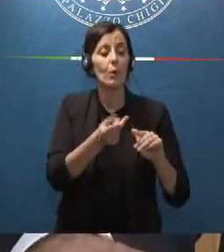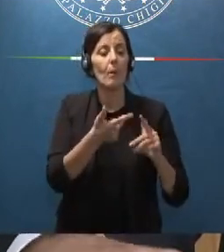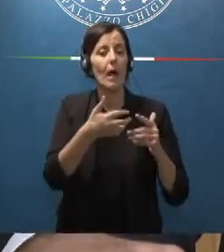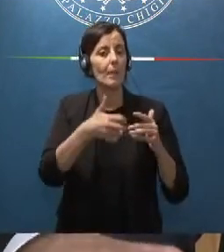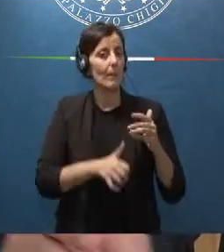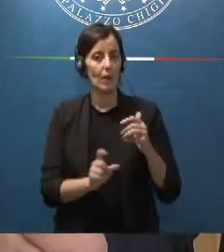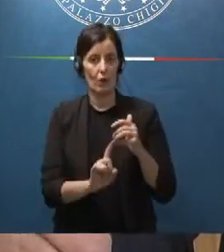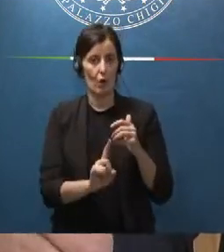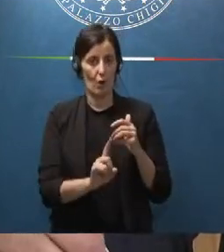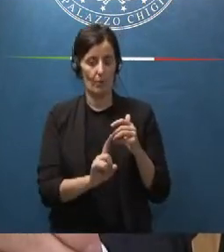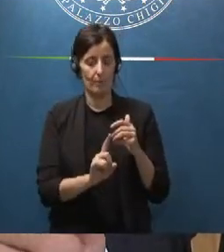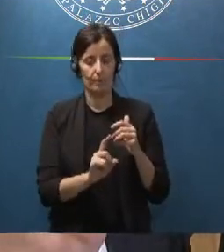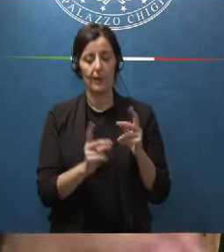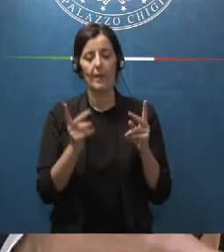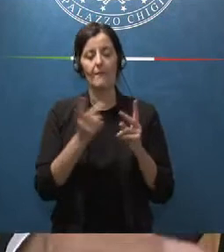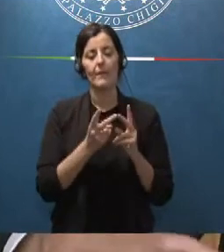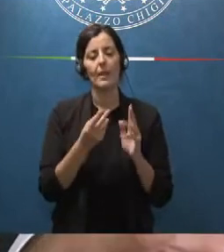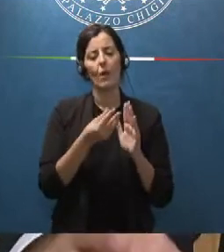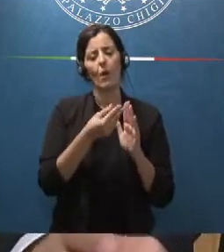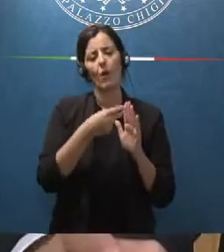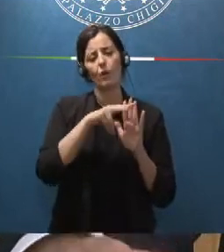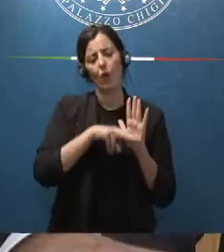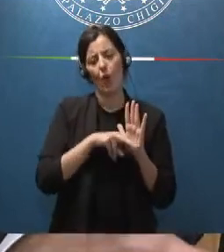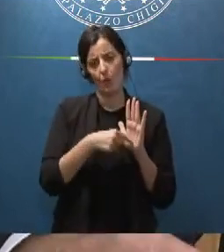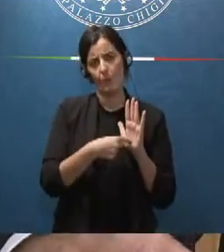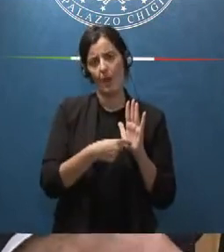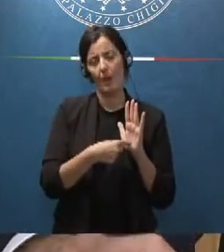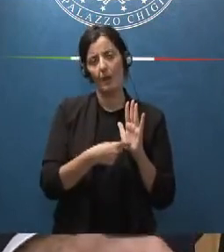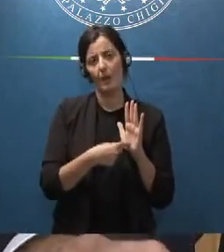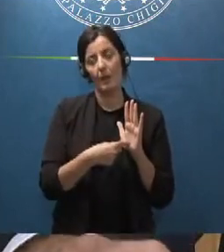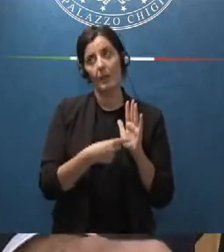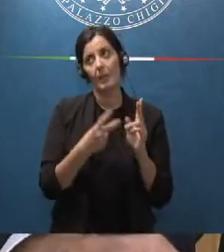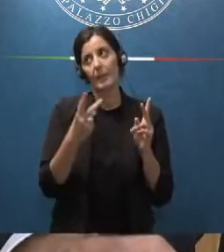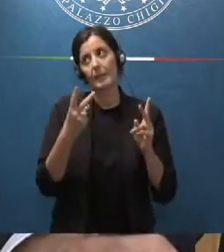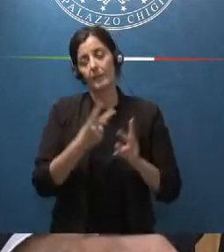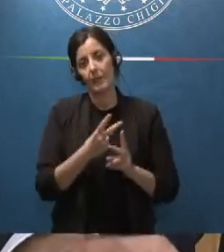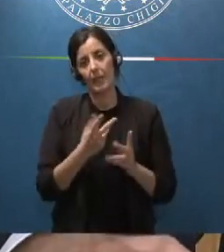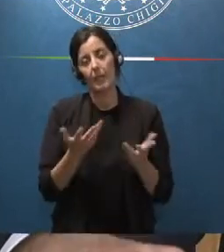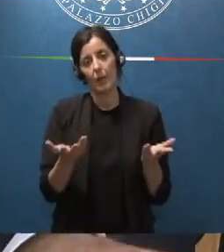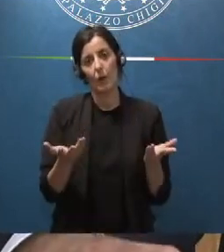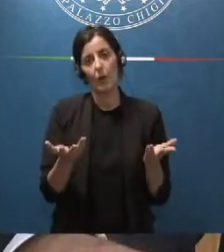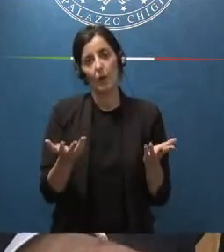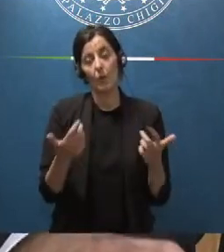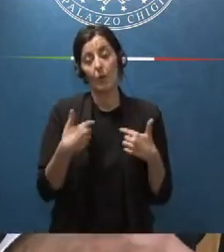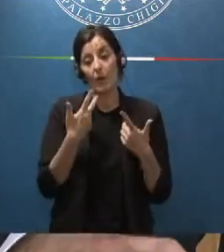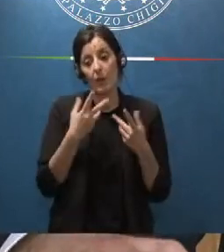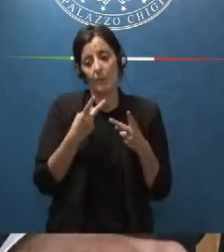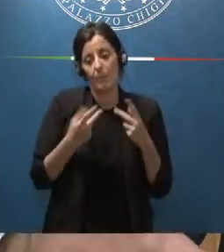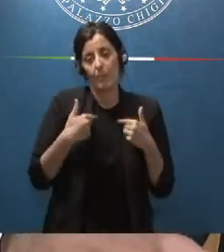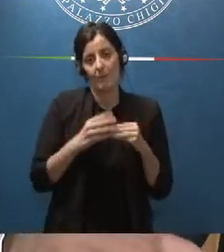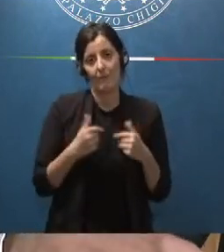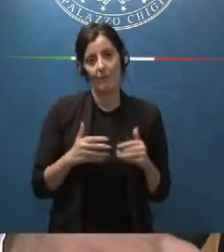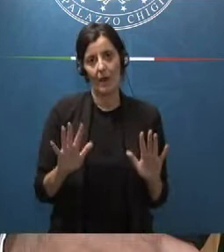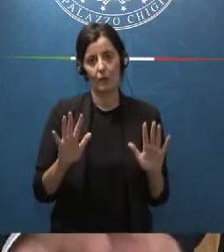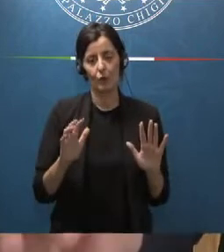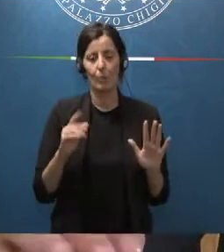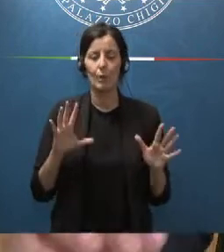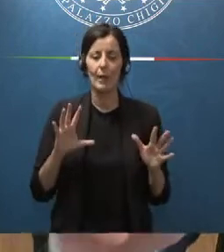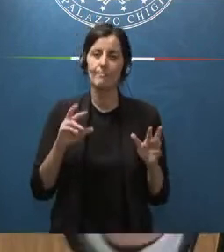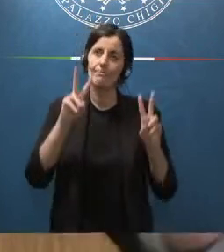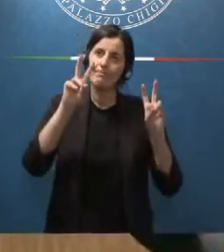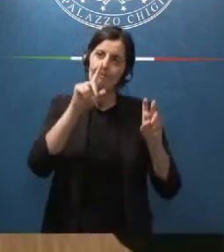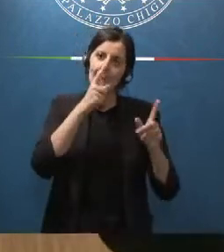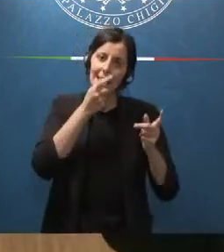che queste norme sono quello che ci siamo potuti permettere anche in termini di stimolo